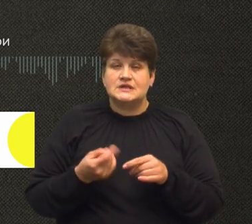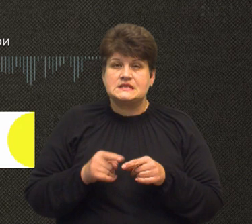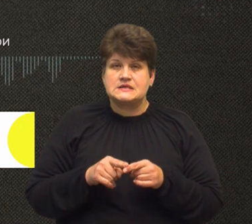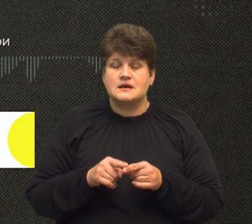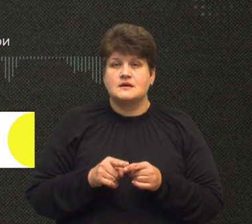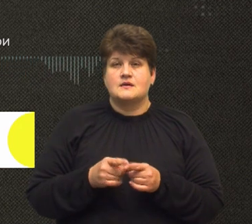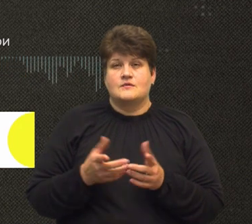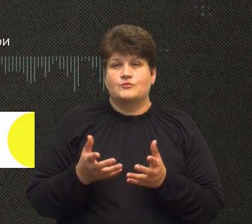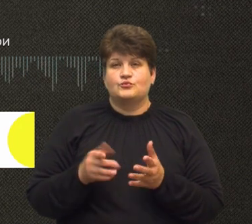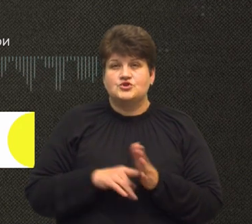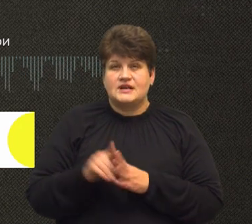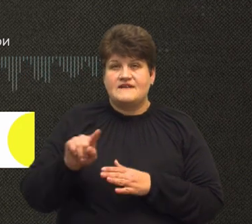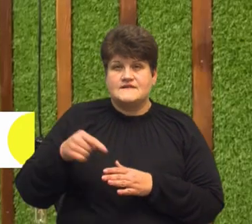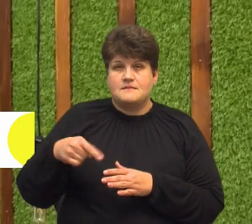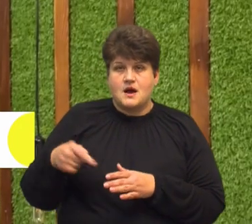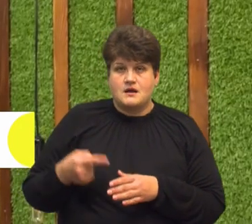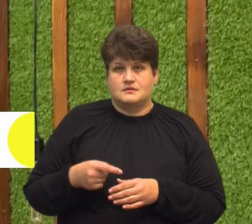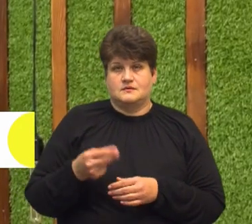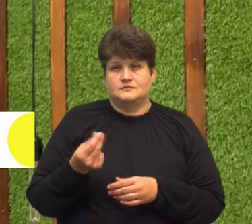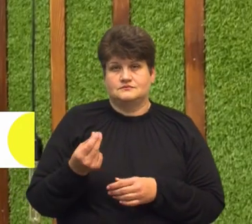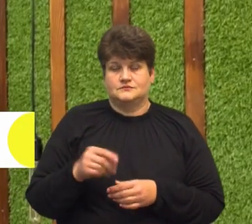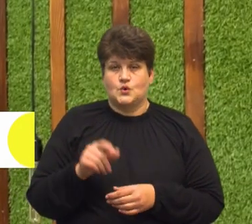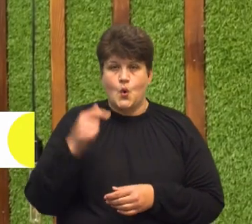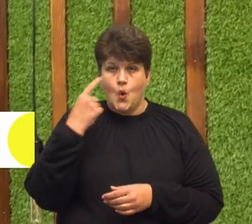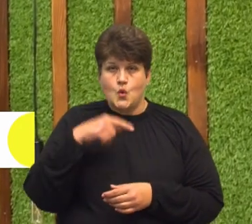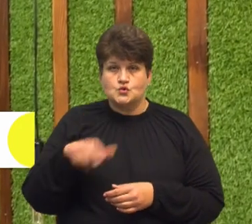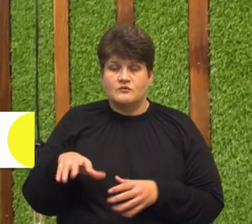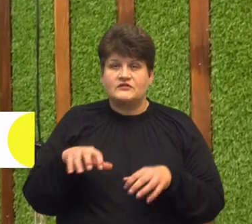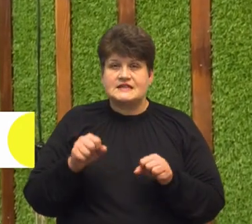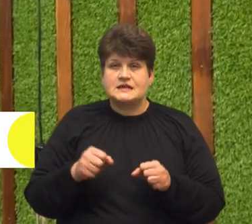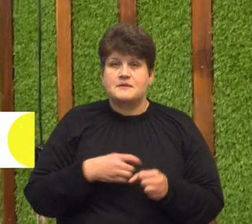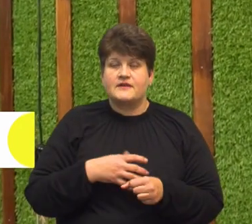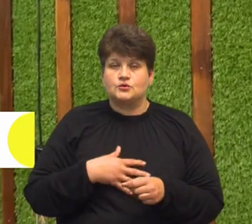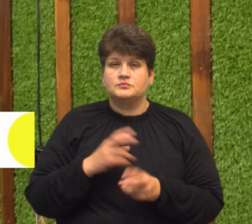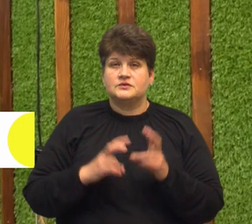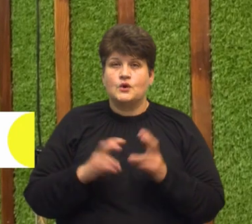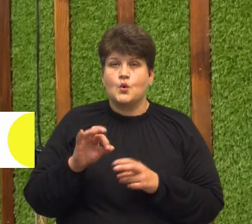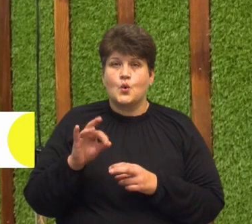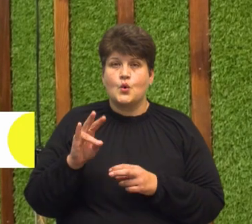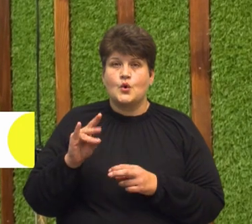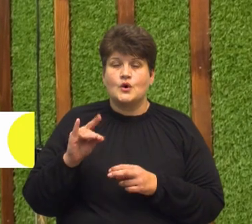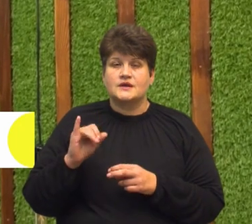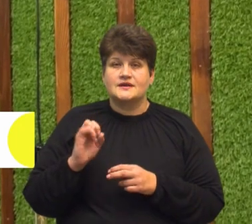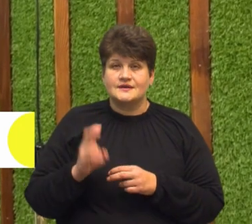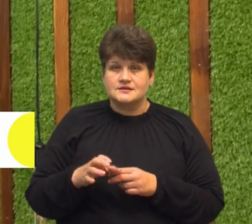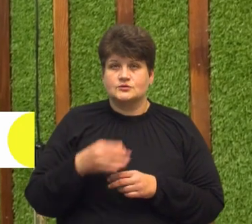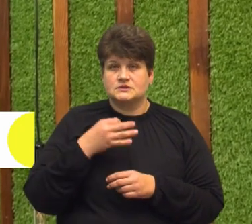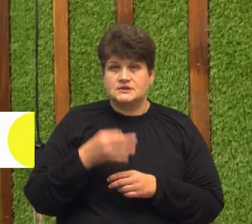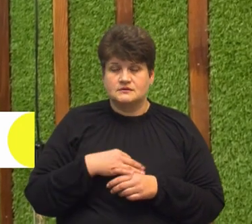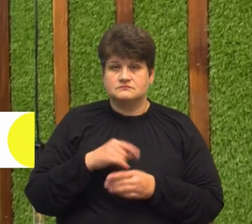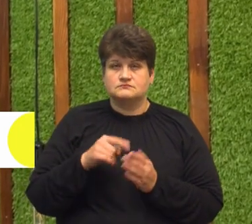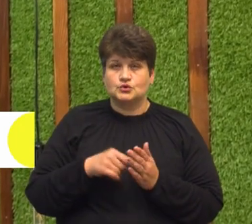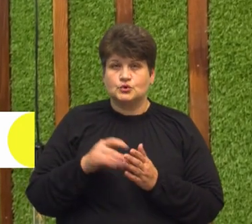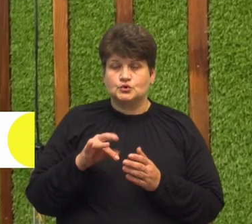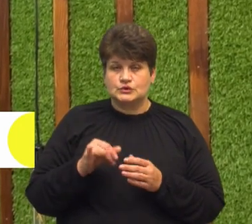почали згодом намагати вказані особи. Власник приватного аграрного підприємства «Онікс» орест самотяга, якому повідомили про підозру,